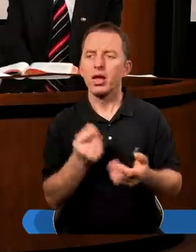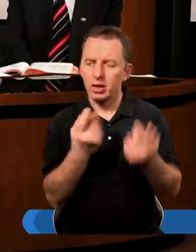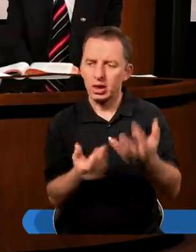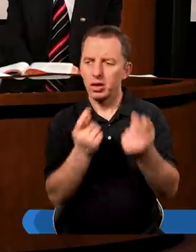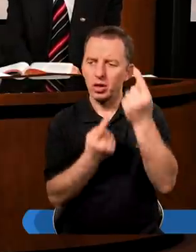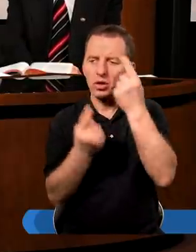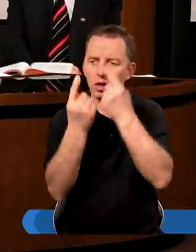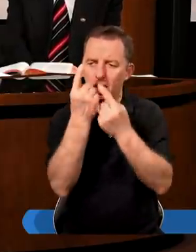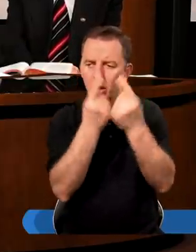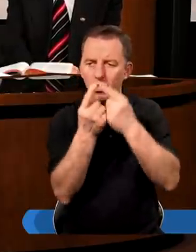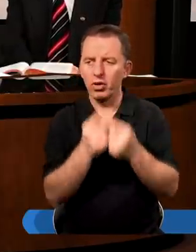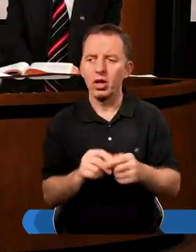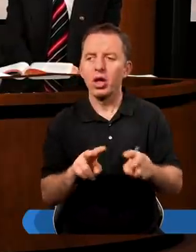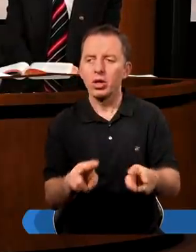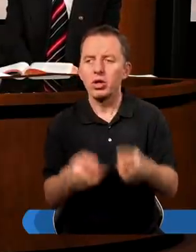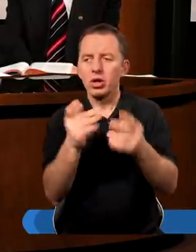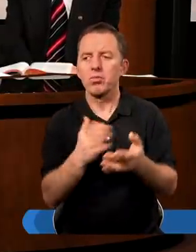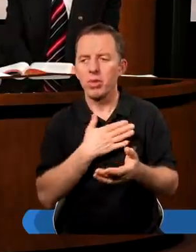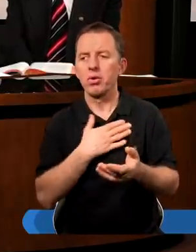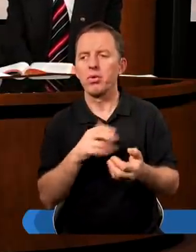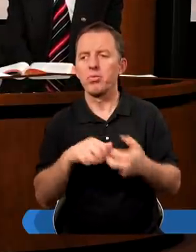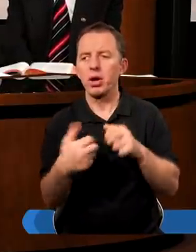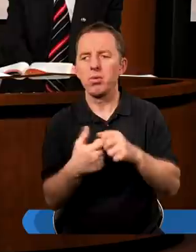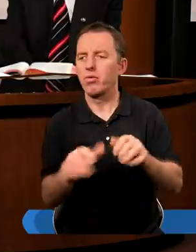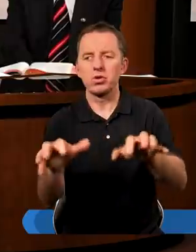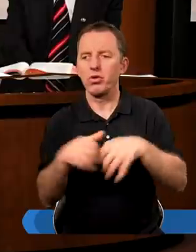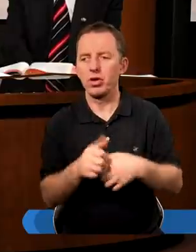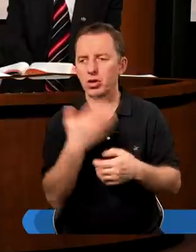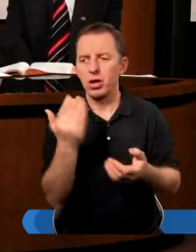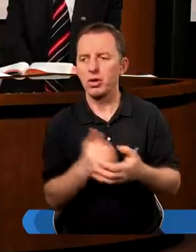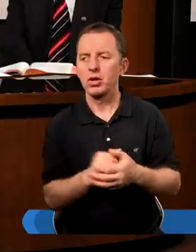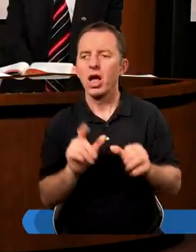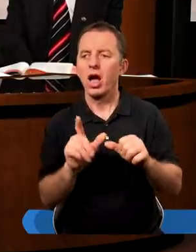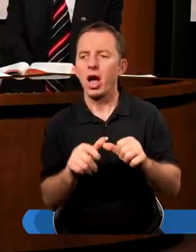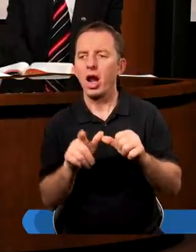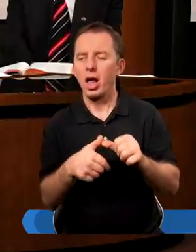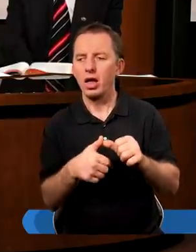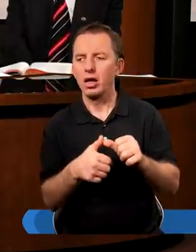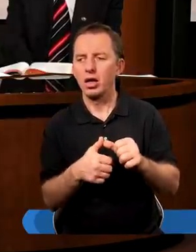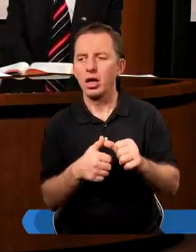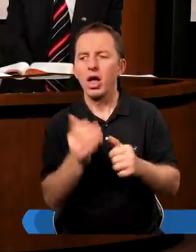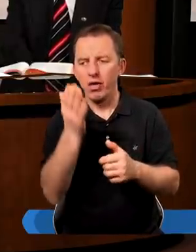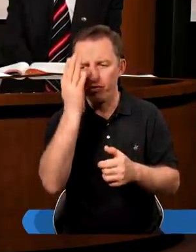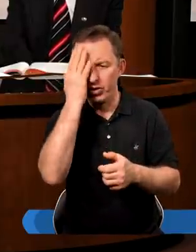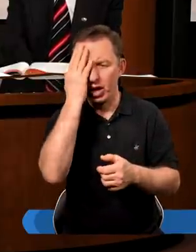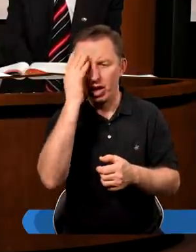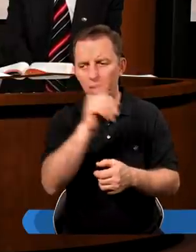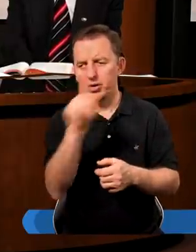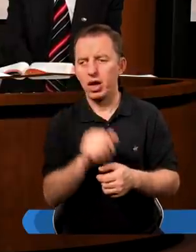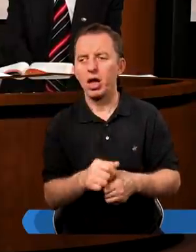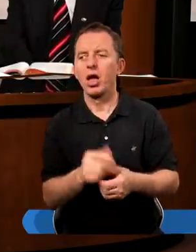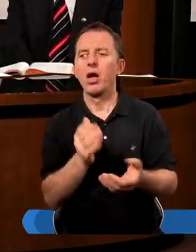się zastanowić, czy sam nie mam problemów z chciwością, ale wiem, że